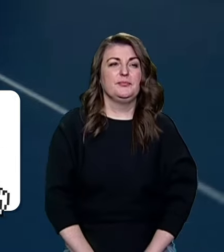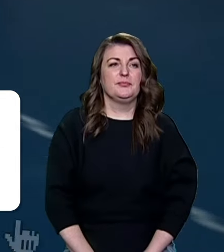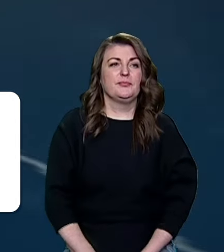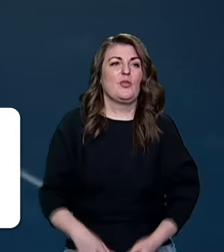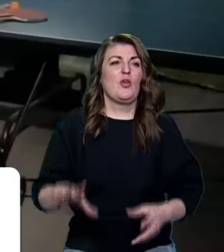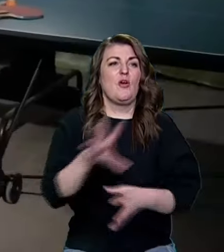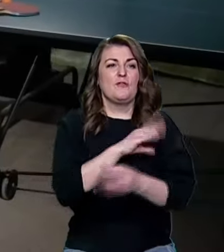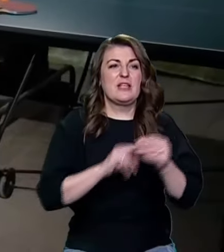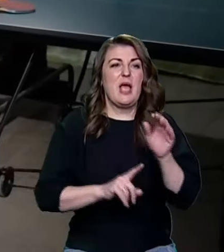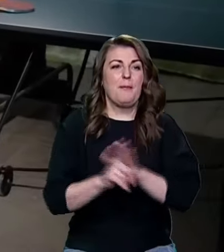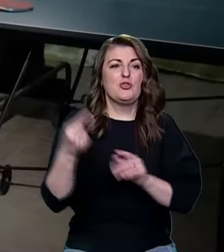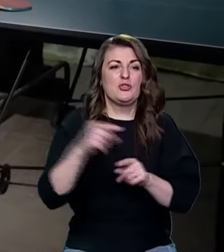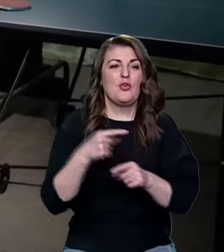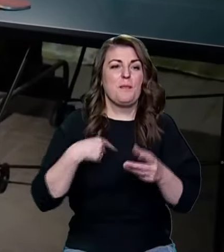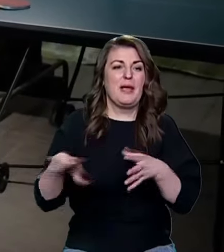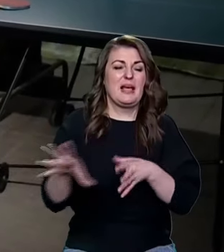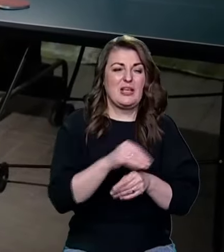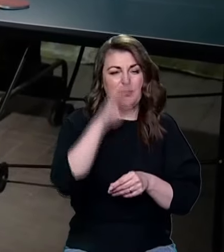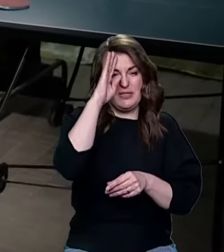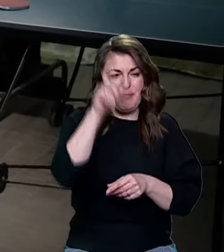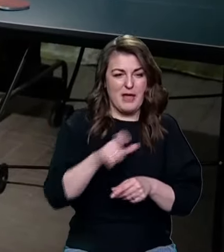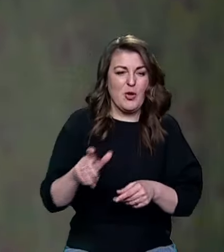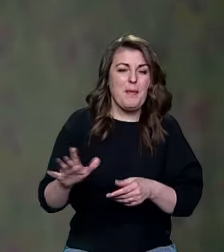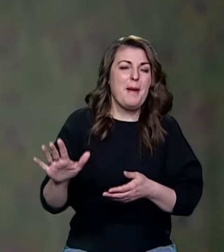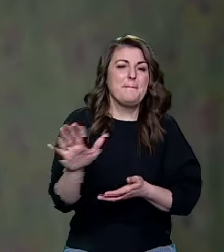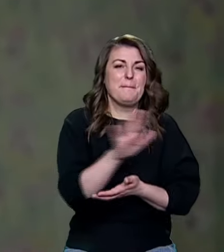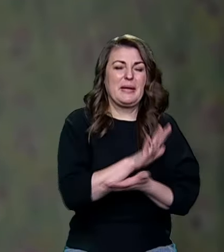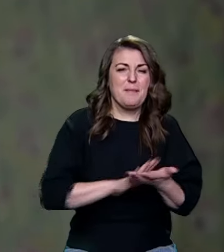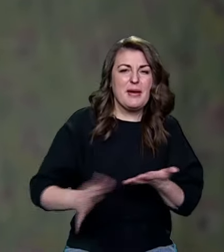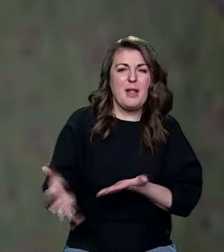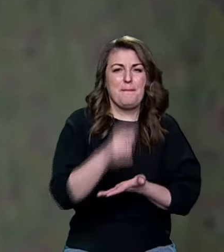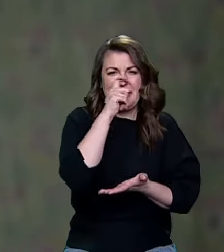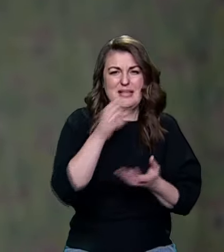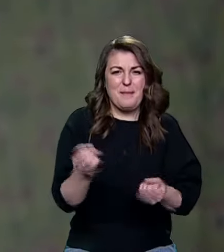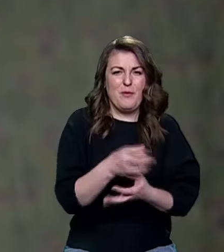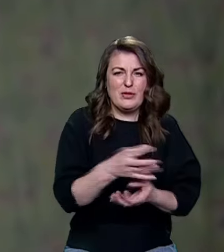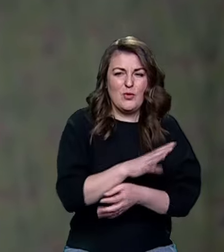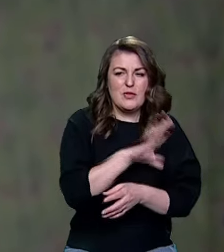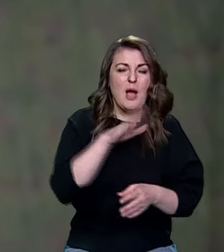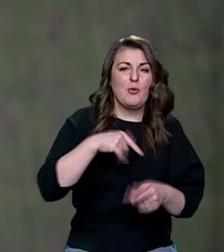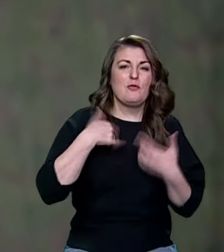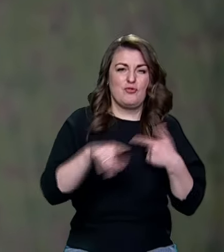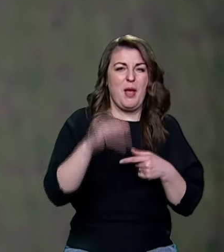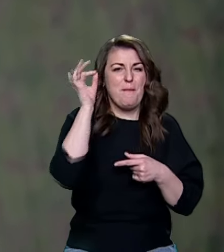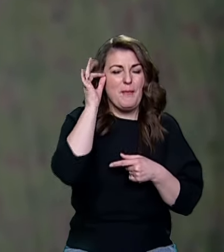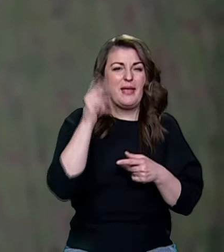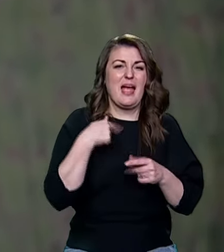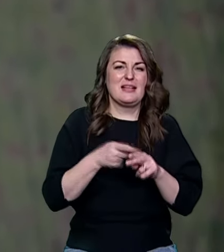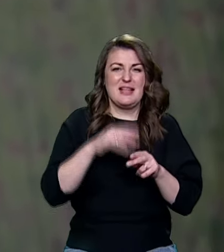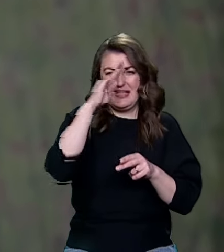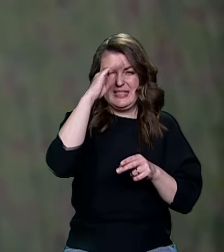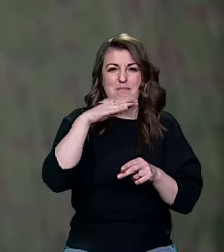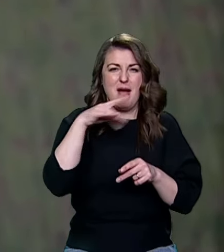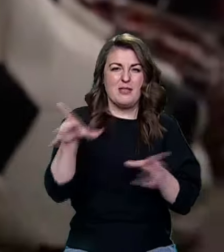Все почалося з того, що ми разом з батьком прибрали, виносили сміття. Потім вже тут я пам'ятаю, як я сидів з